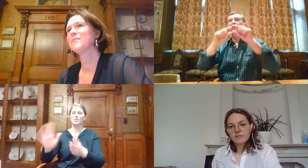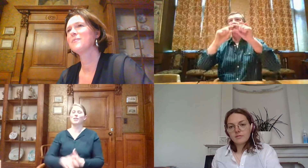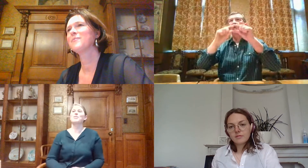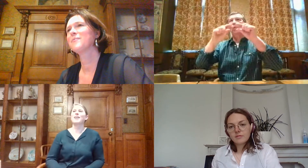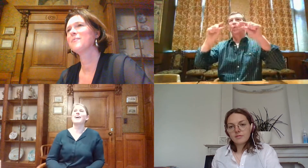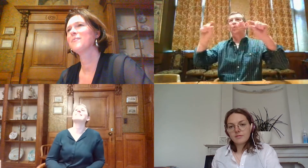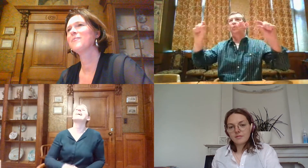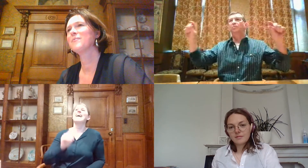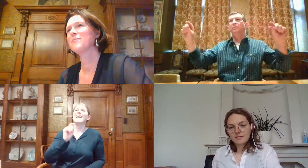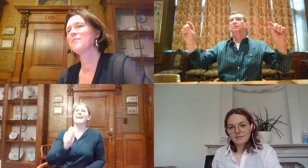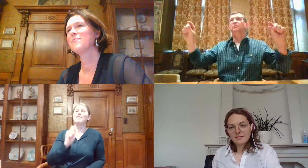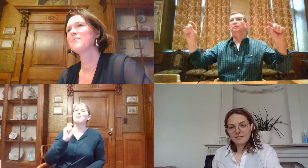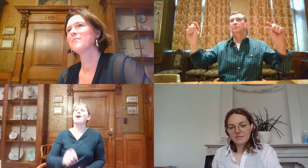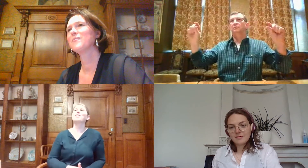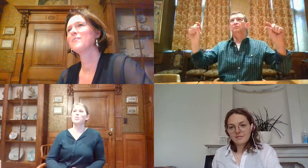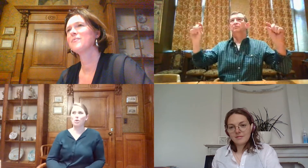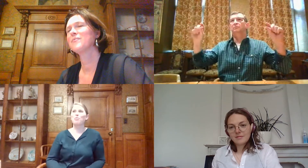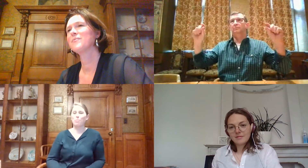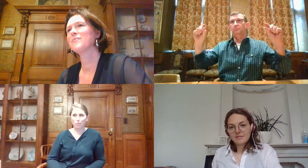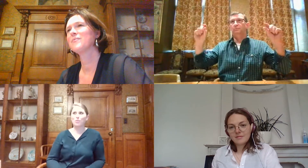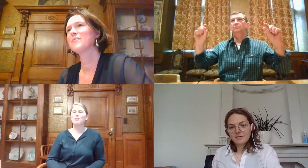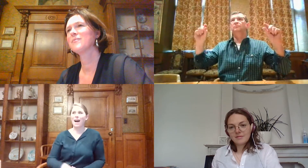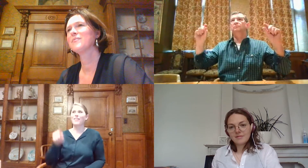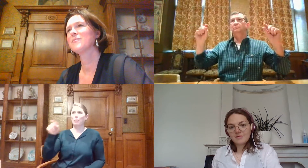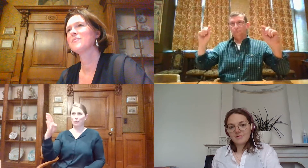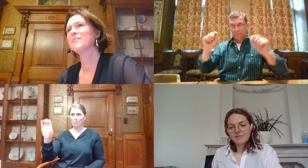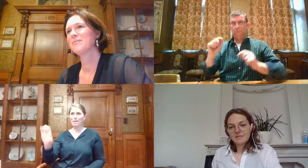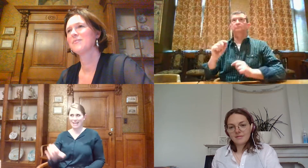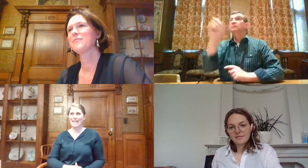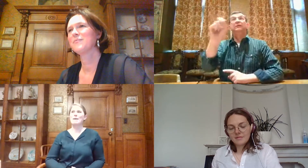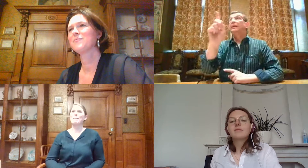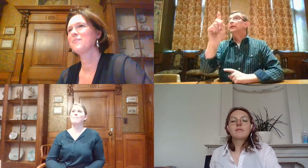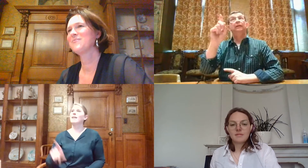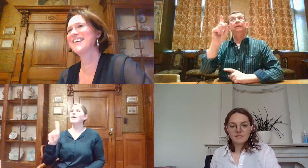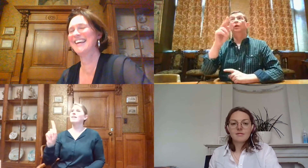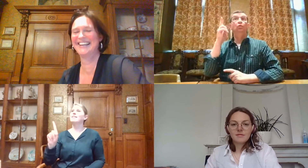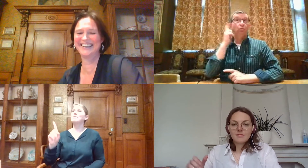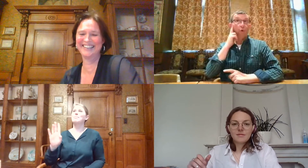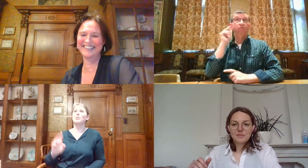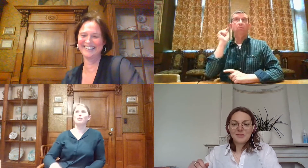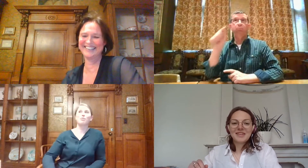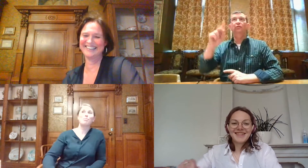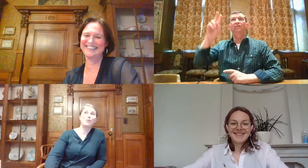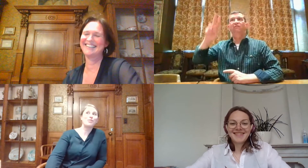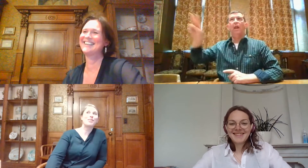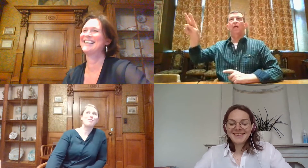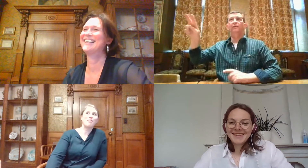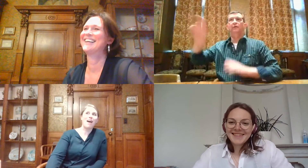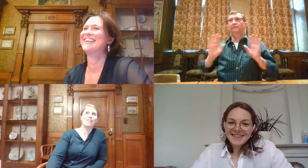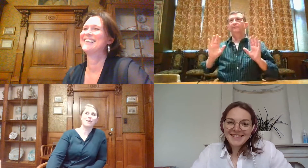Sorry, tol ik herhaal. Info at doof.vlaanderen.be. Nee, niet doof